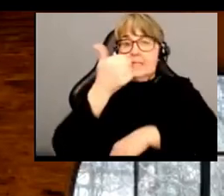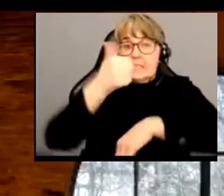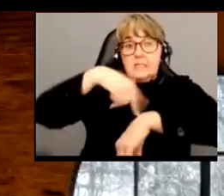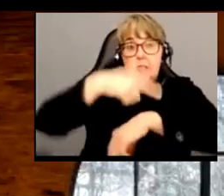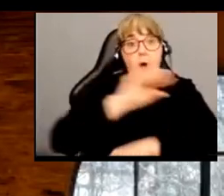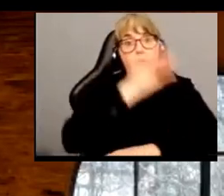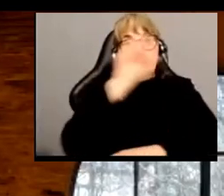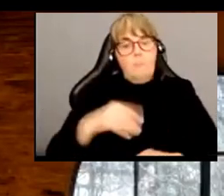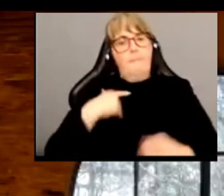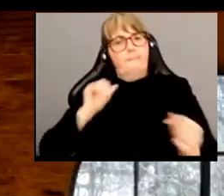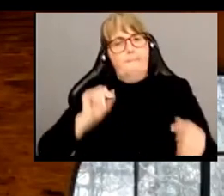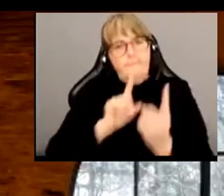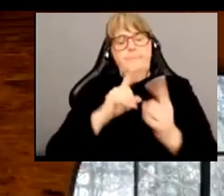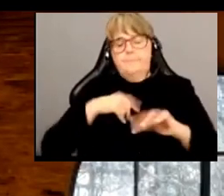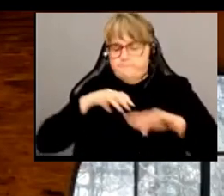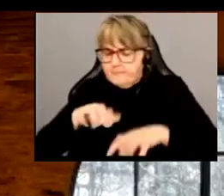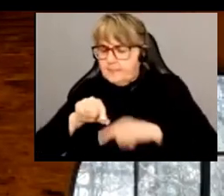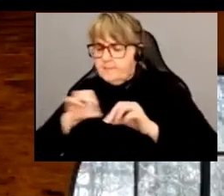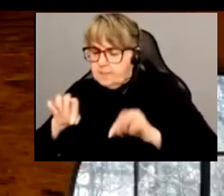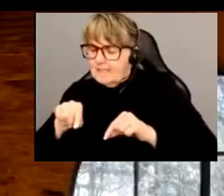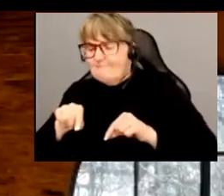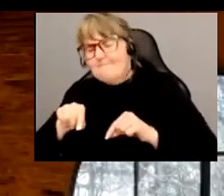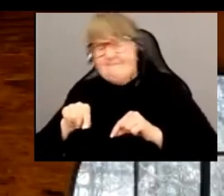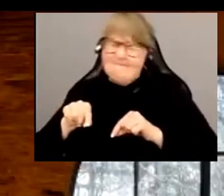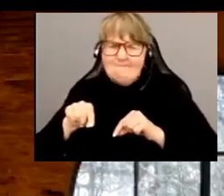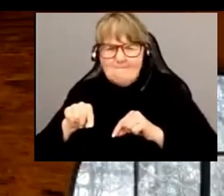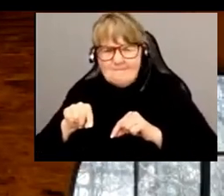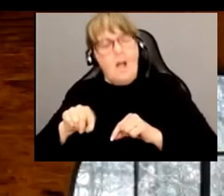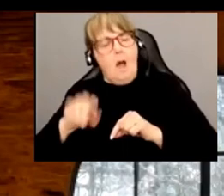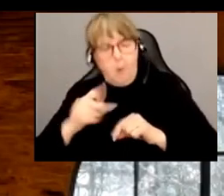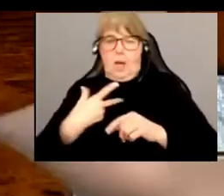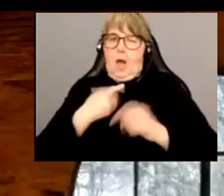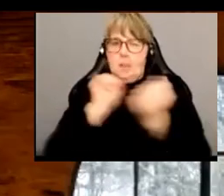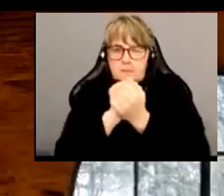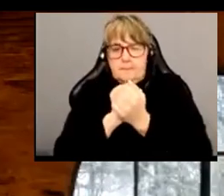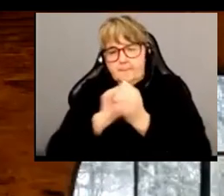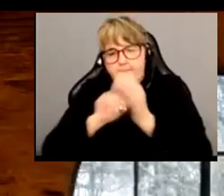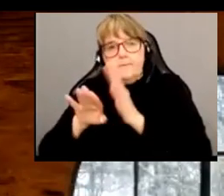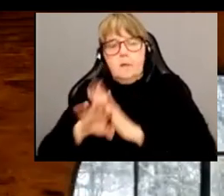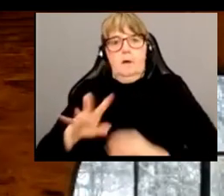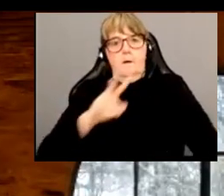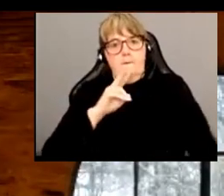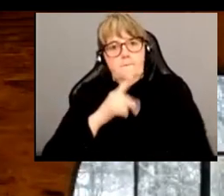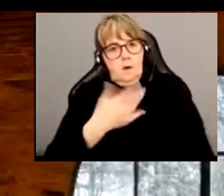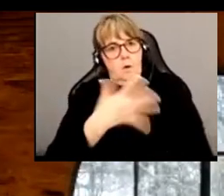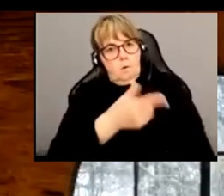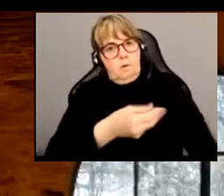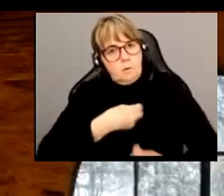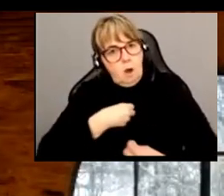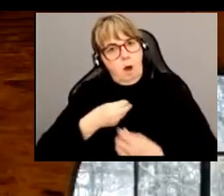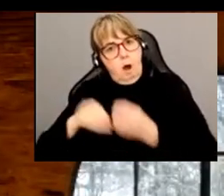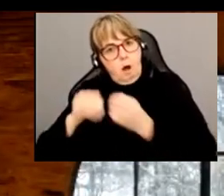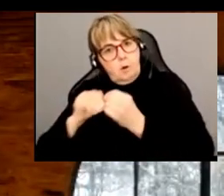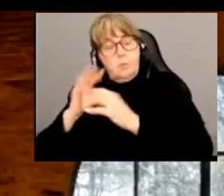à plusieurs reprises. On retravaillait phrase par phrase mon texte, donc finalement, je ne m'en rendais pas compte à quel point qu pouvait être amélioré,